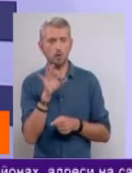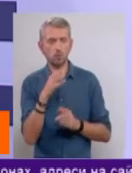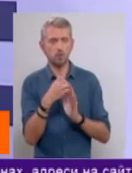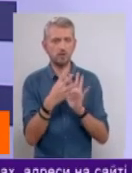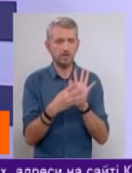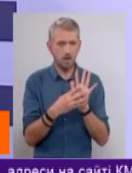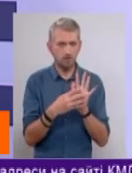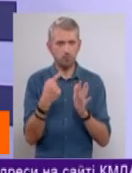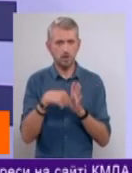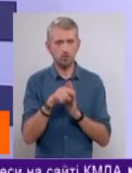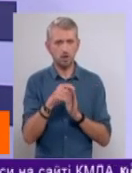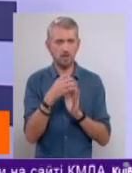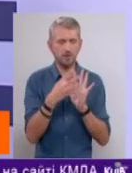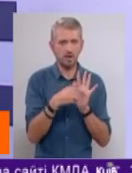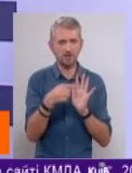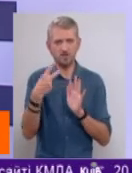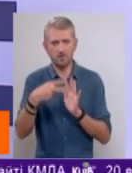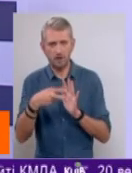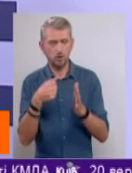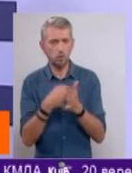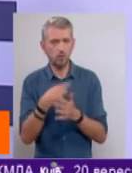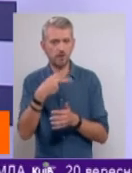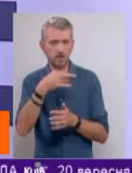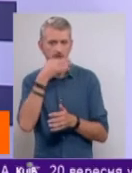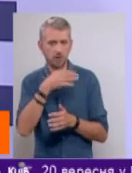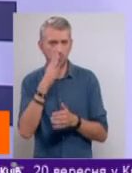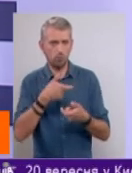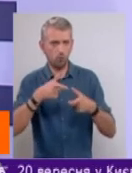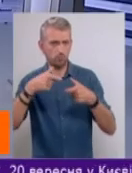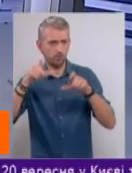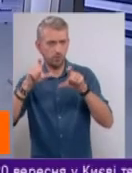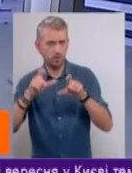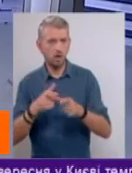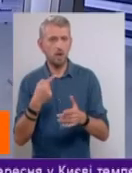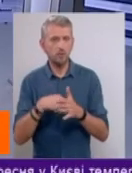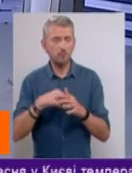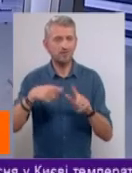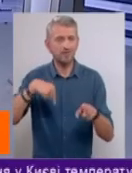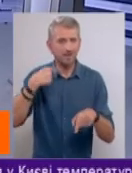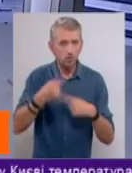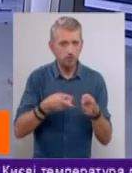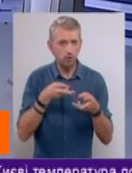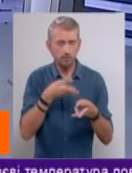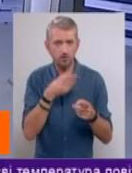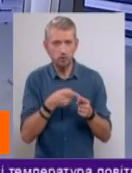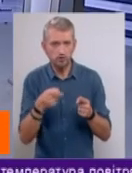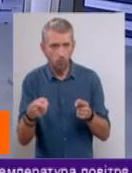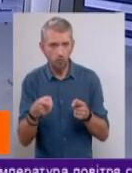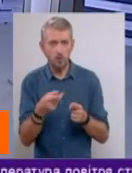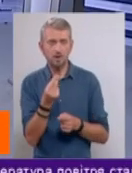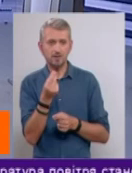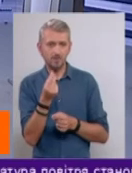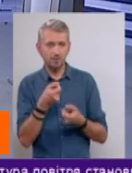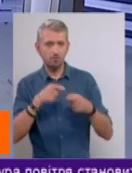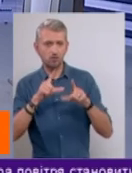-го, потому что это же 19-20-е, там же до 20-го, сказали, будут поднимать поэтапно. Значит, к следующему отопительному сезону как раз цены